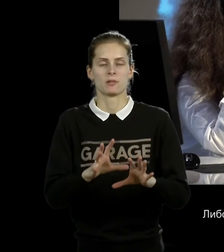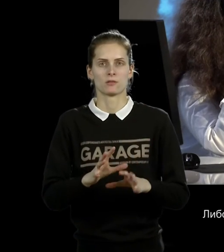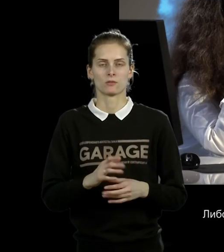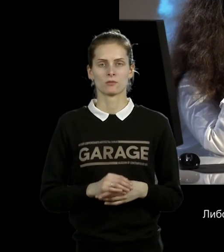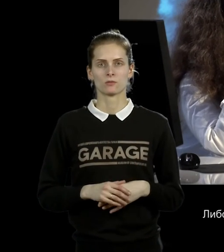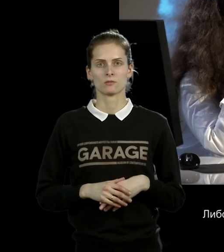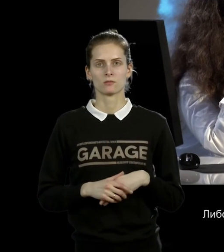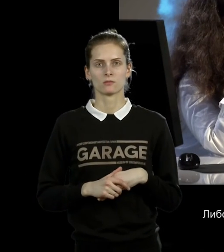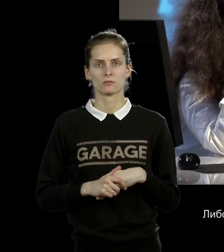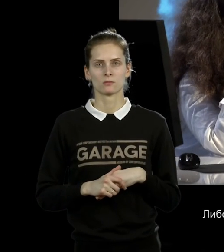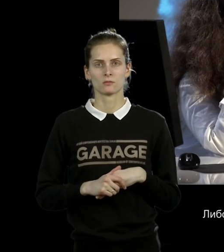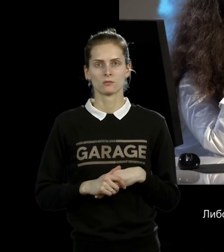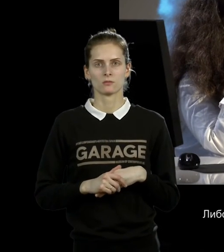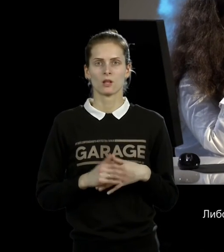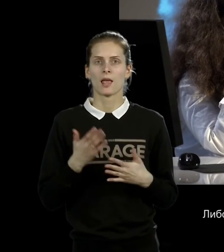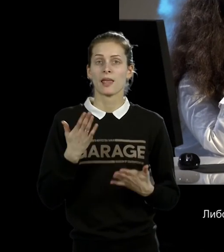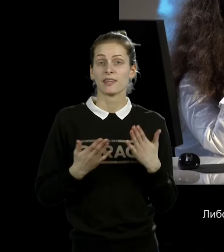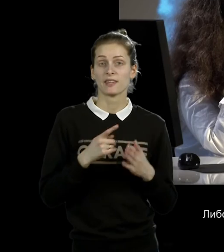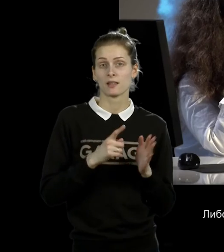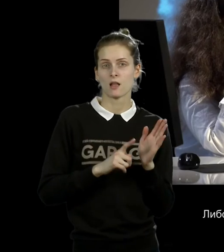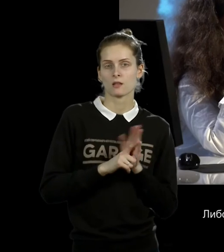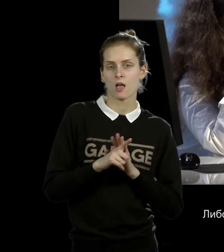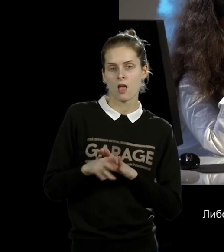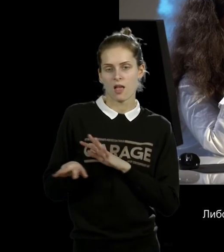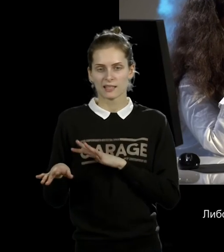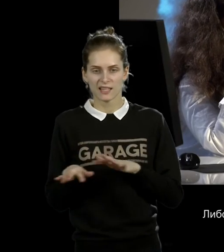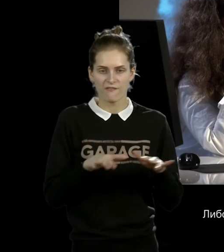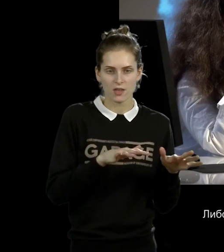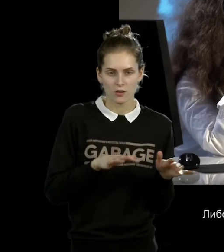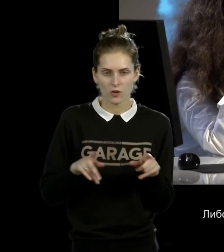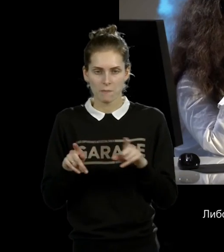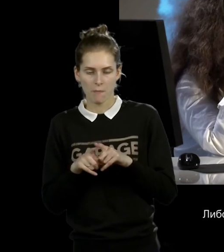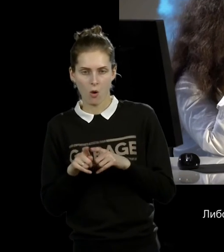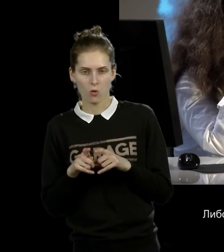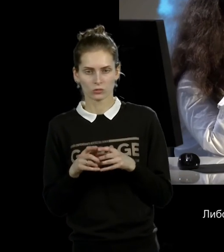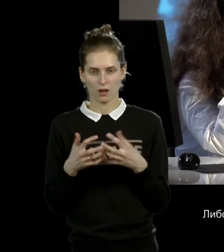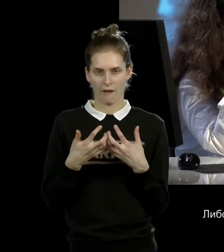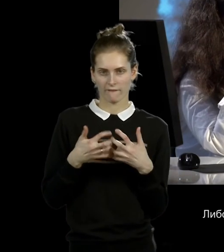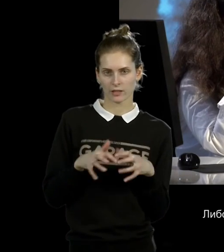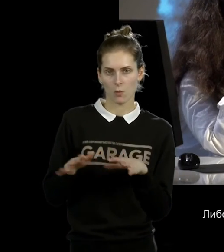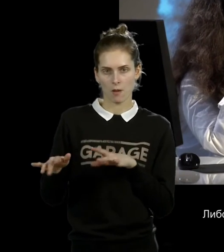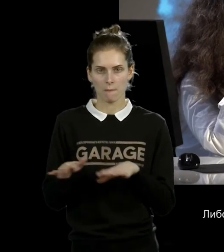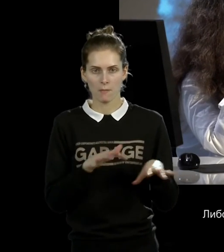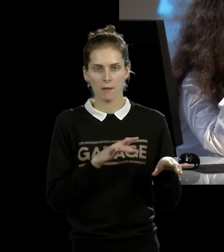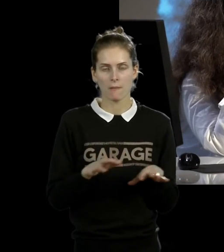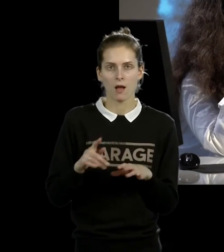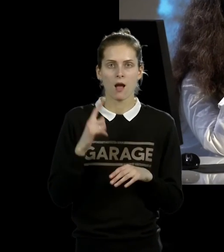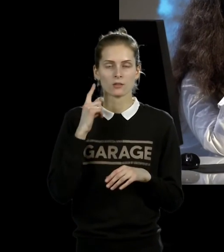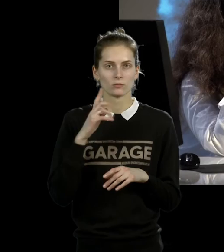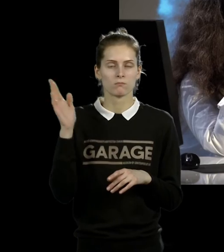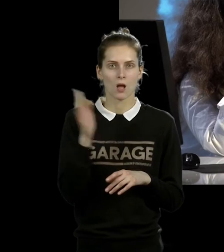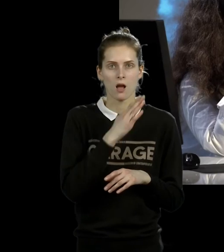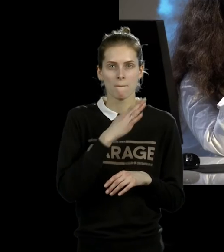либо ты начинаешь двигаться как автомат, что они делают, и в ритм попадаешь. Либо ты